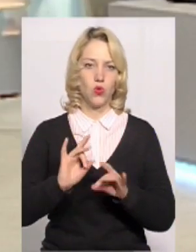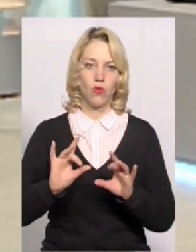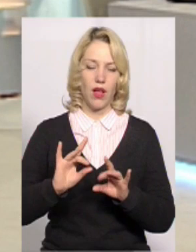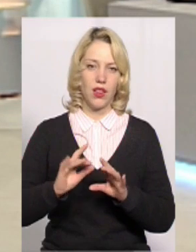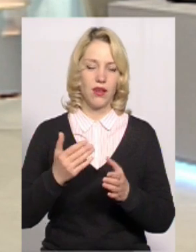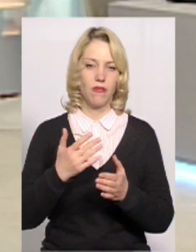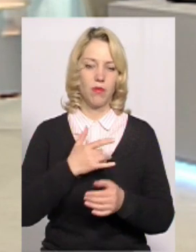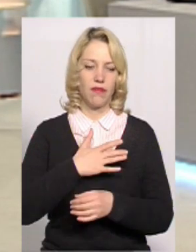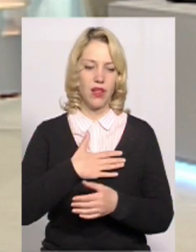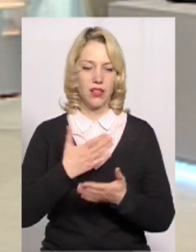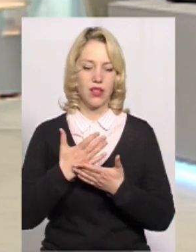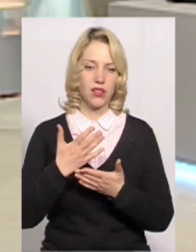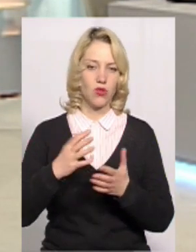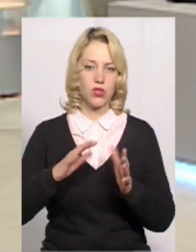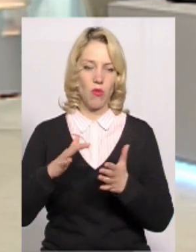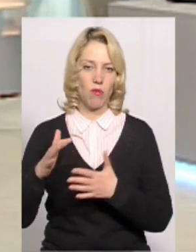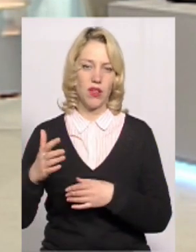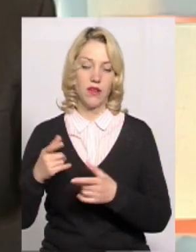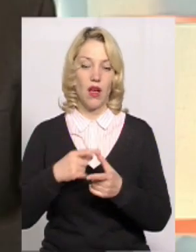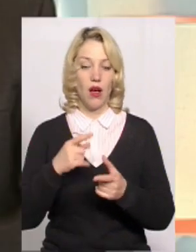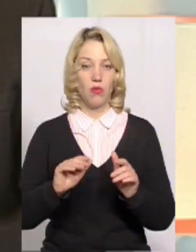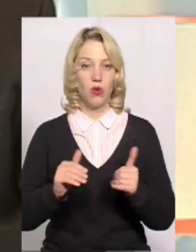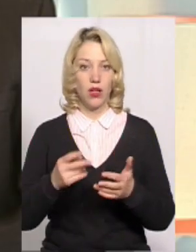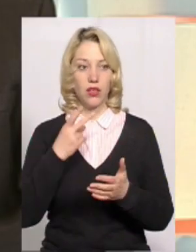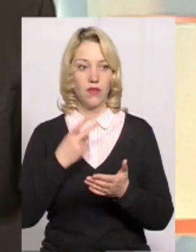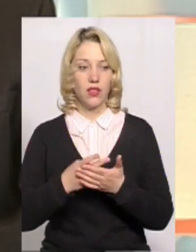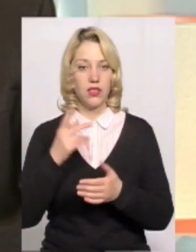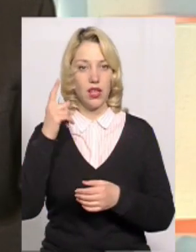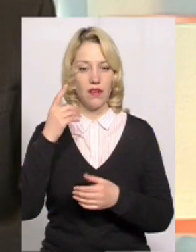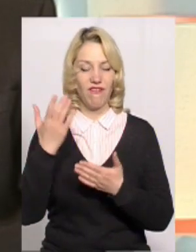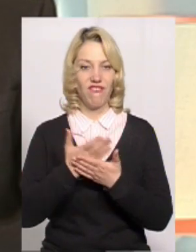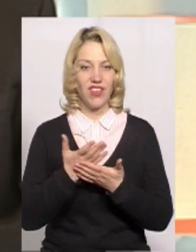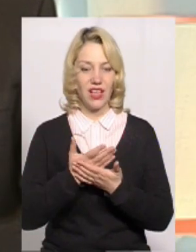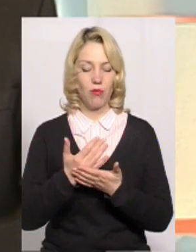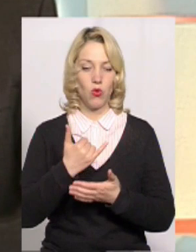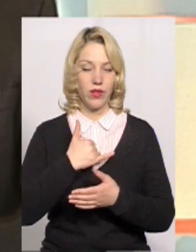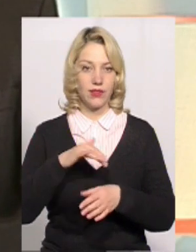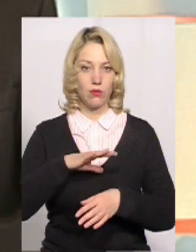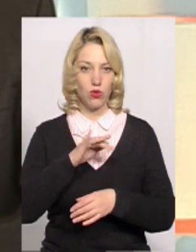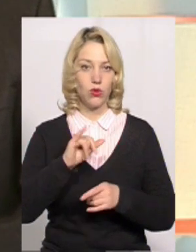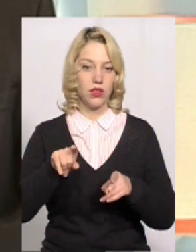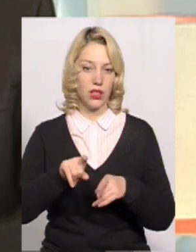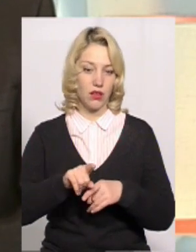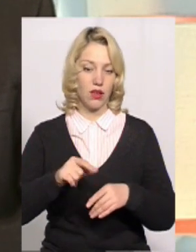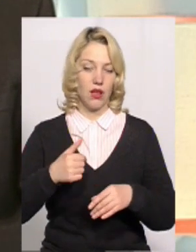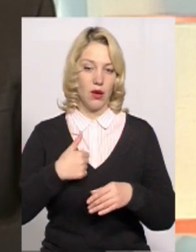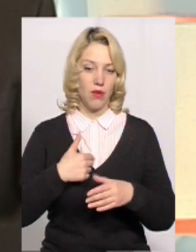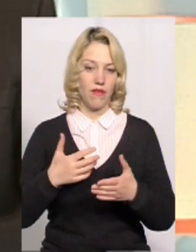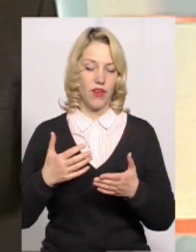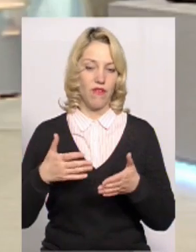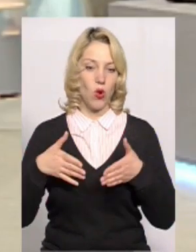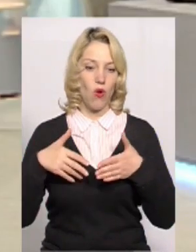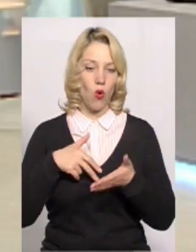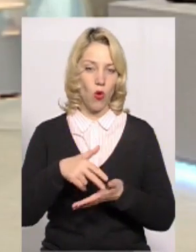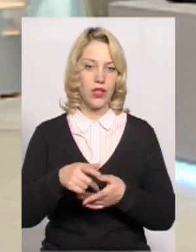якось в приватних таких якихось моментах. Або радили дивитися. От фільми в нас були. Тому виходило з цього такого, такої